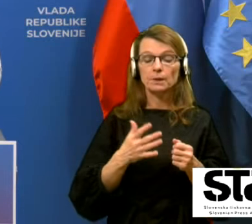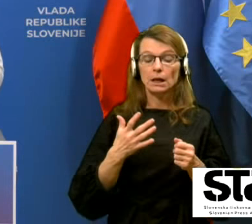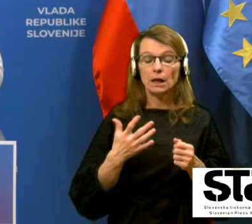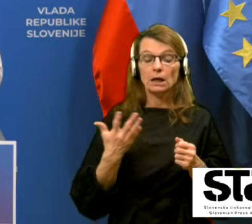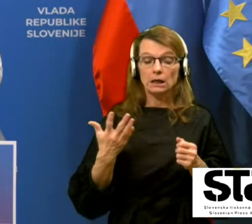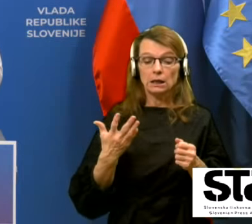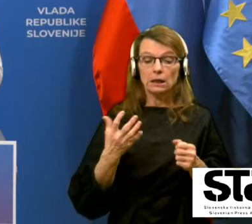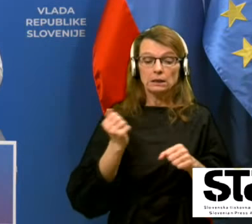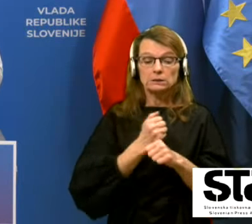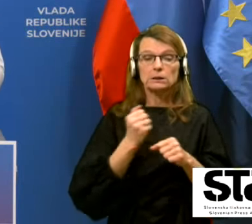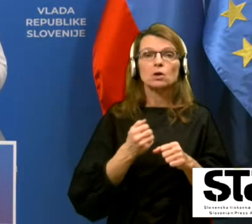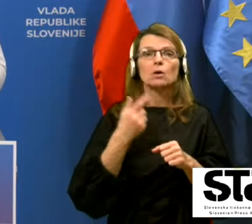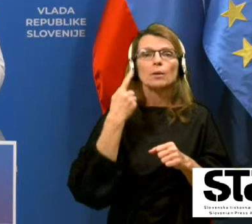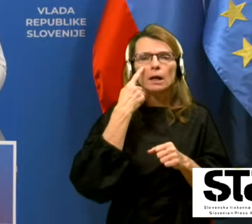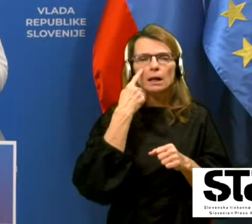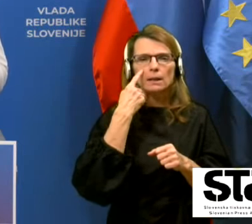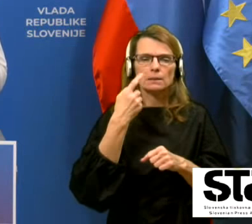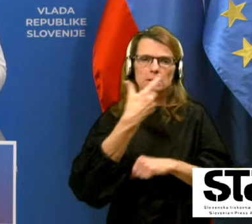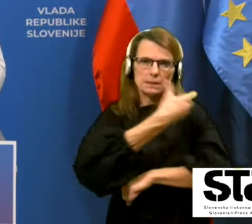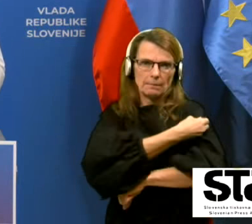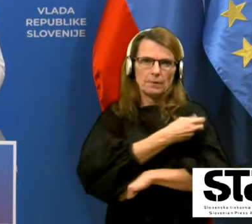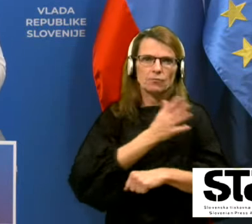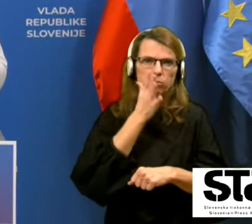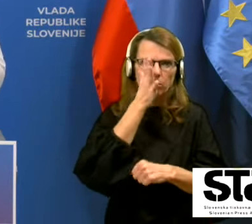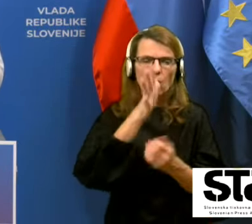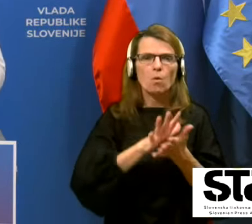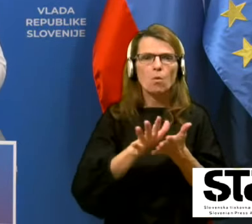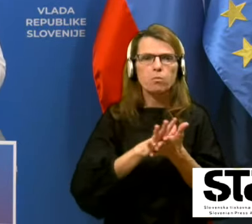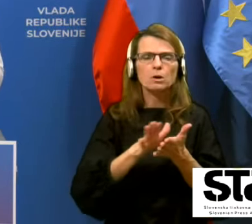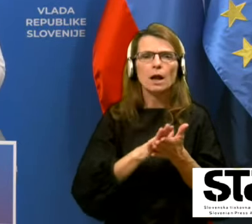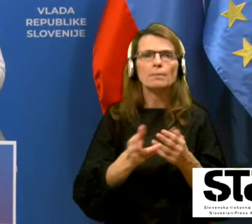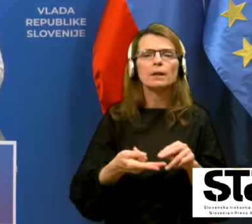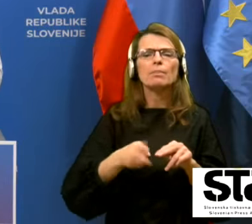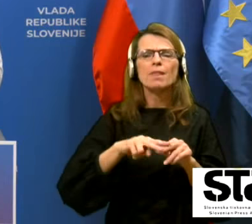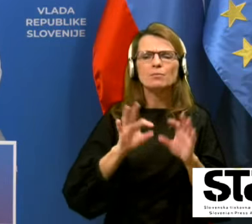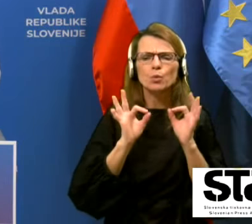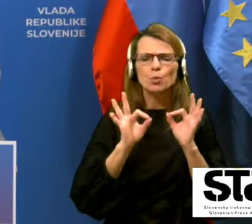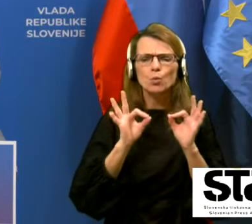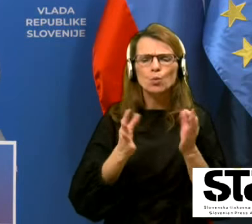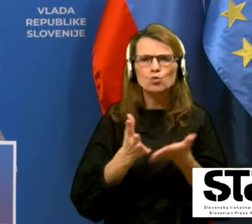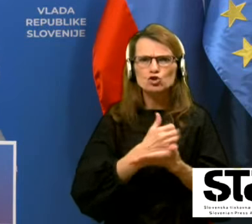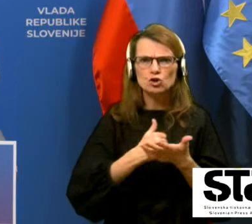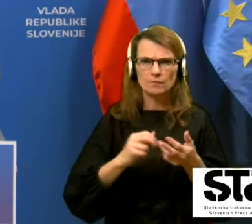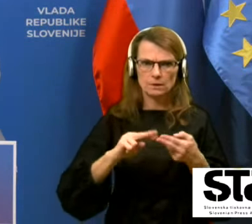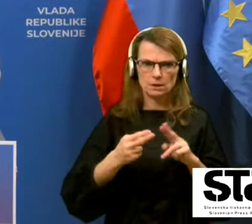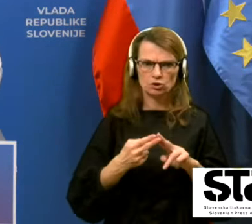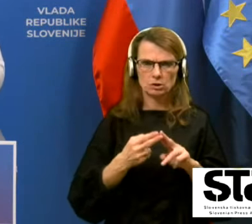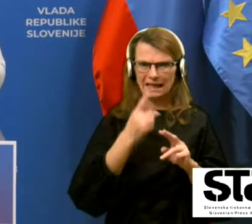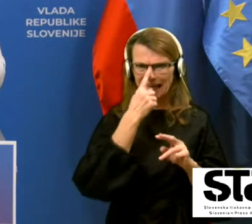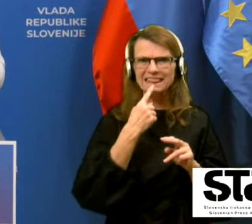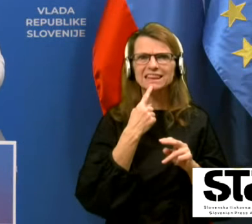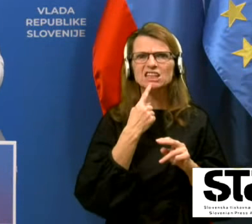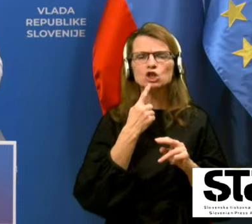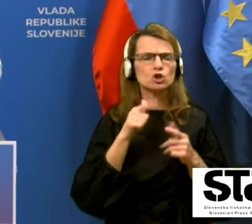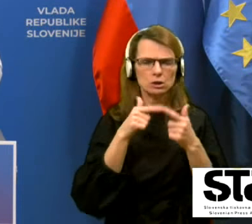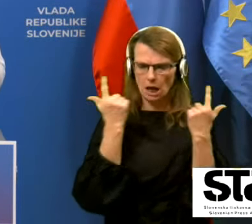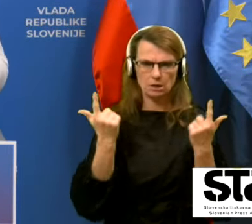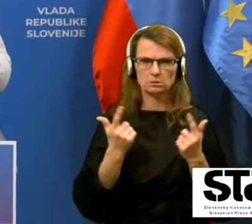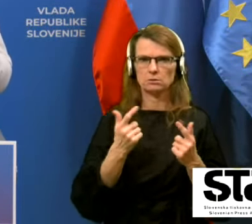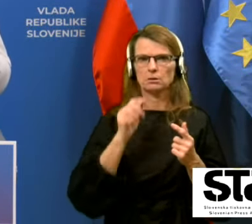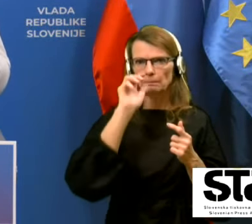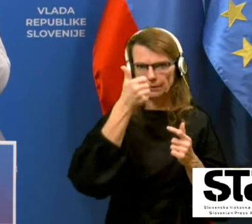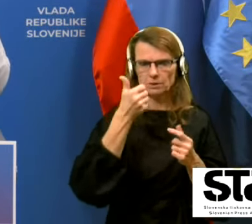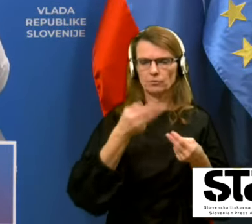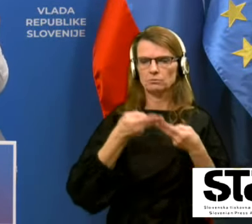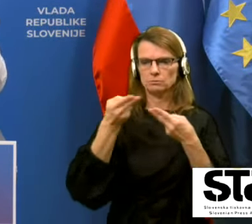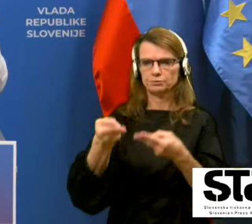na najbolj učinkoviti način. Tudi to, mislim, in je jasno in je etično, kam more iti, zato je šlo v domove. Pa tudi v domovih, veste,